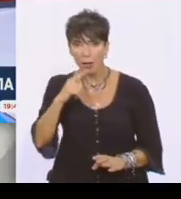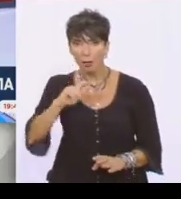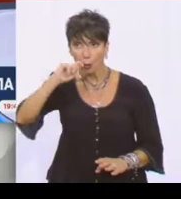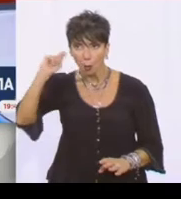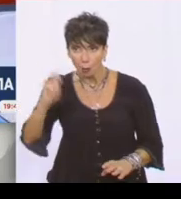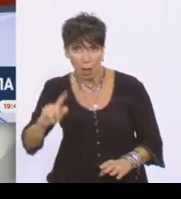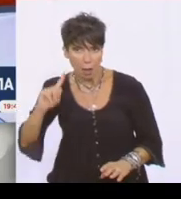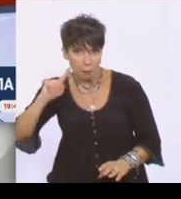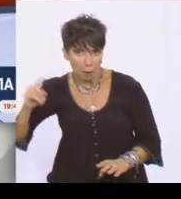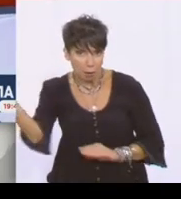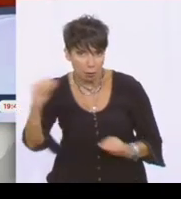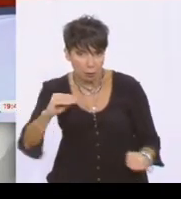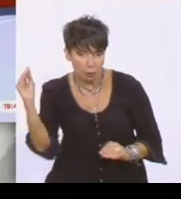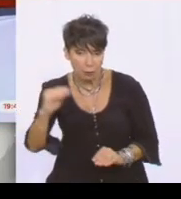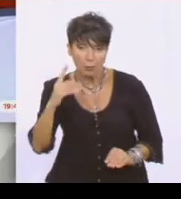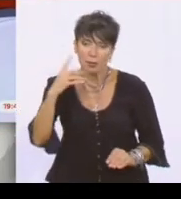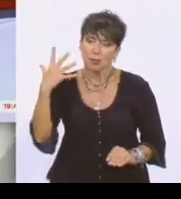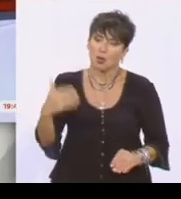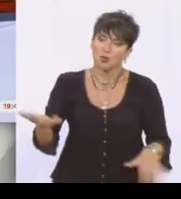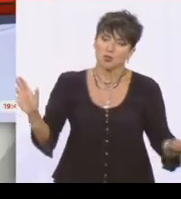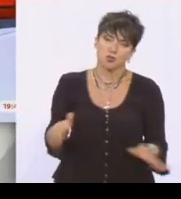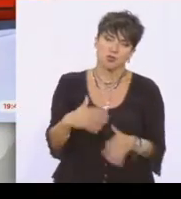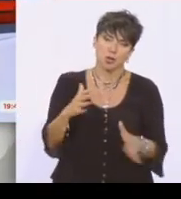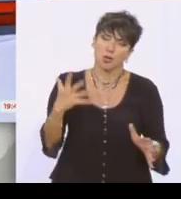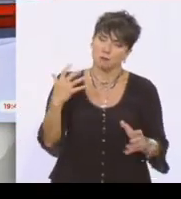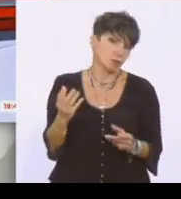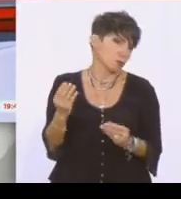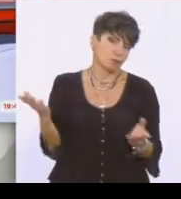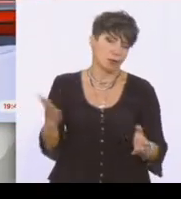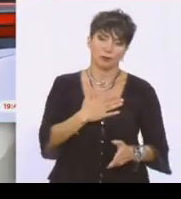σιτάρι στη χώρα μας. Και πόσες ανάλογες κομπίνες μπορεί να τρέχουν και να μην το έχουμε πάρει χαμπάρει ακόμη. Να σας ευχαριστήσω πολύ.